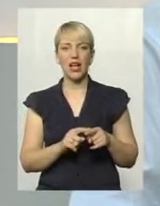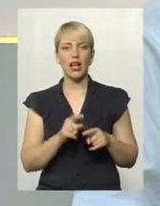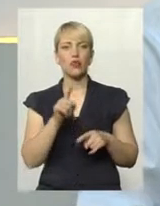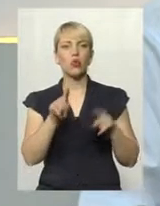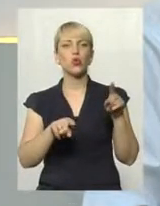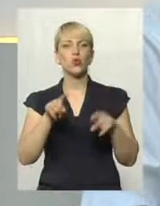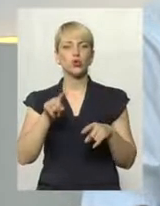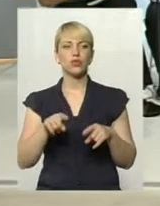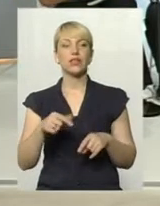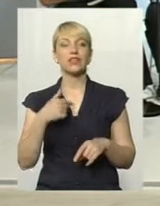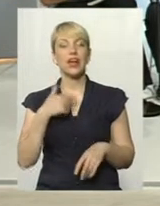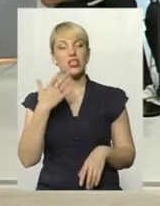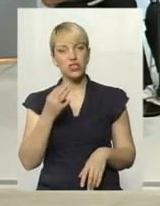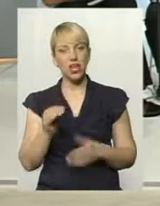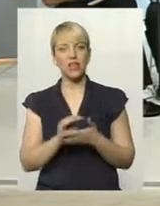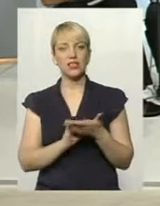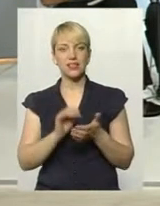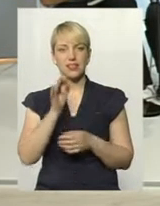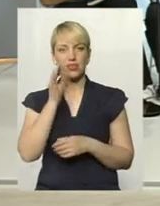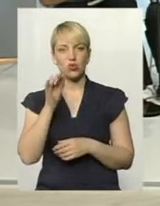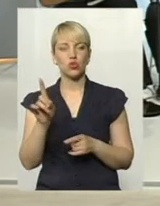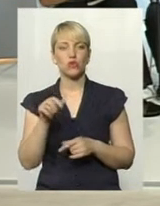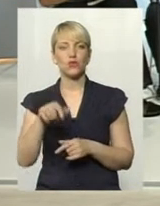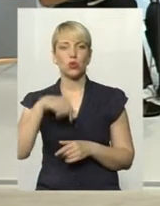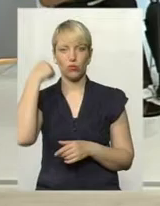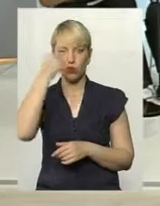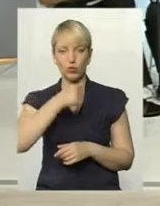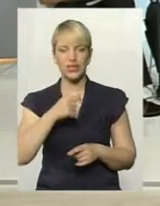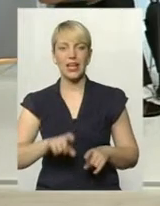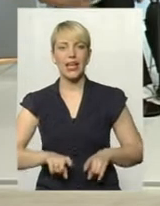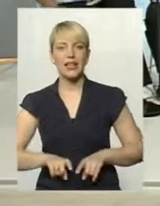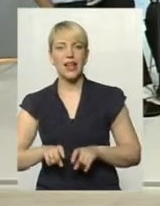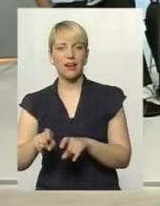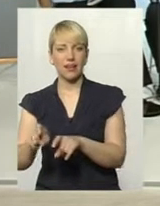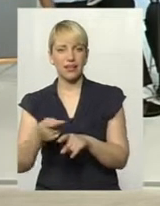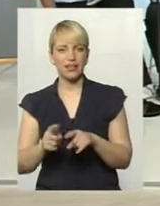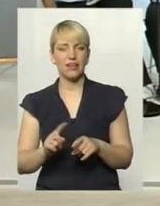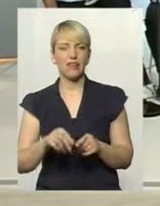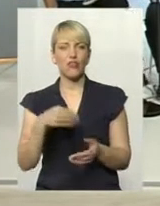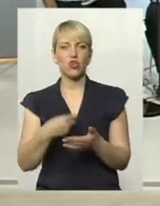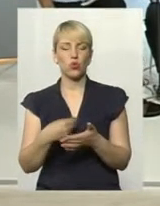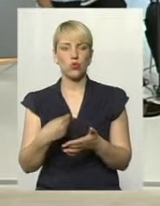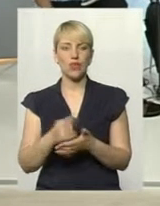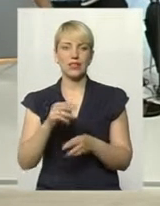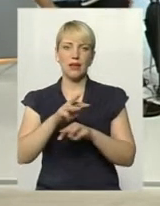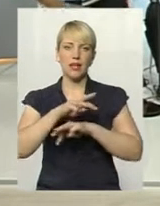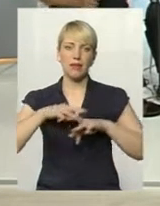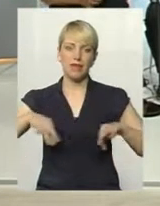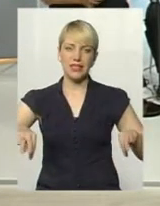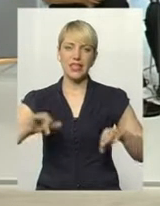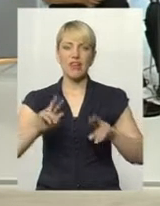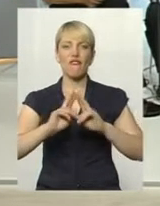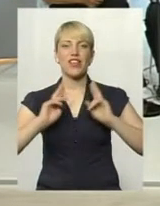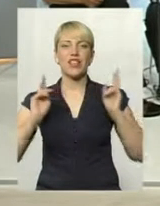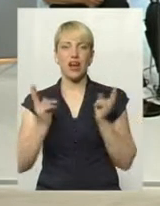сказати ще раз, що в цьому році, наприклад, легка атлетика фінансувалася і Міністерством, і Федерацією,